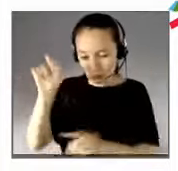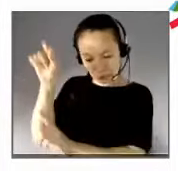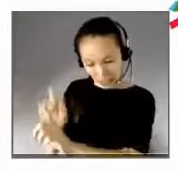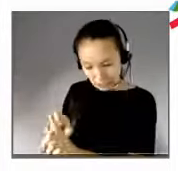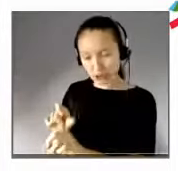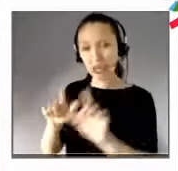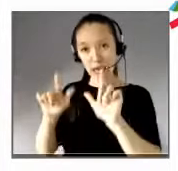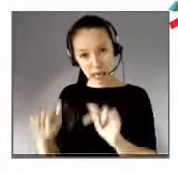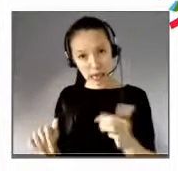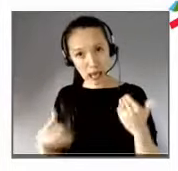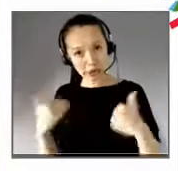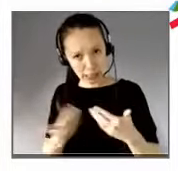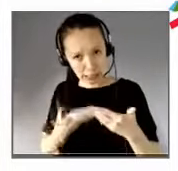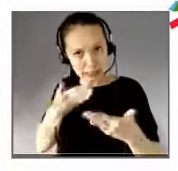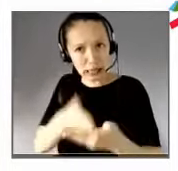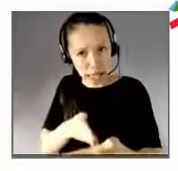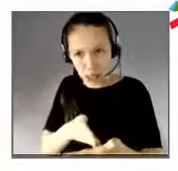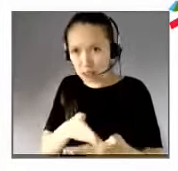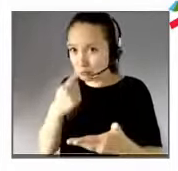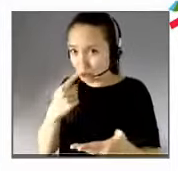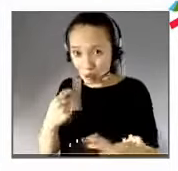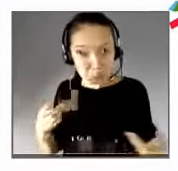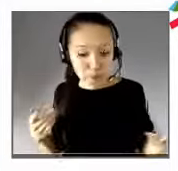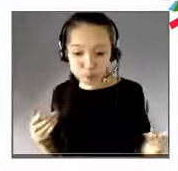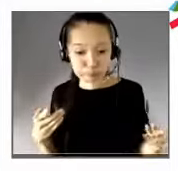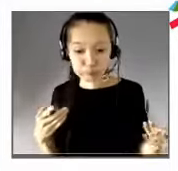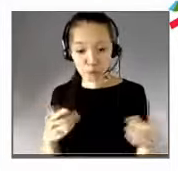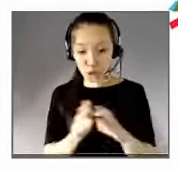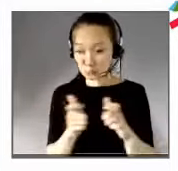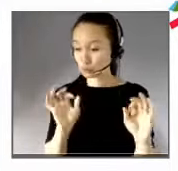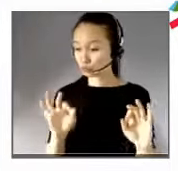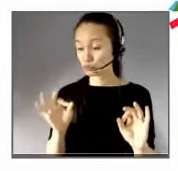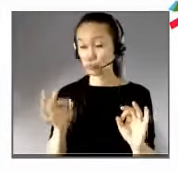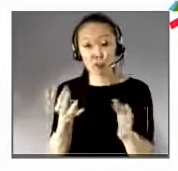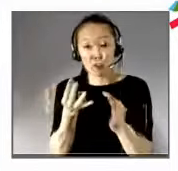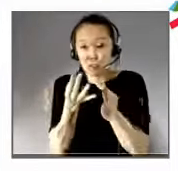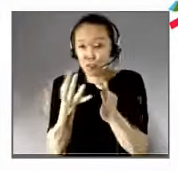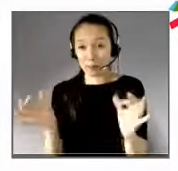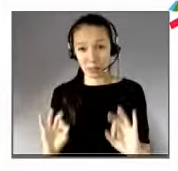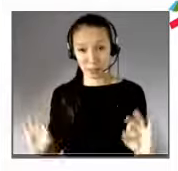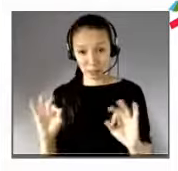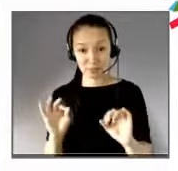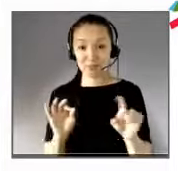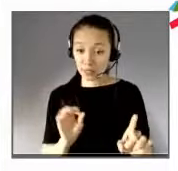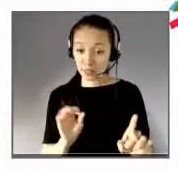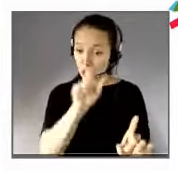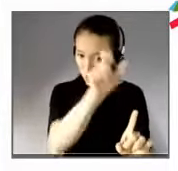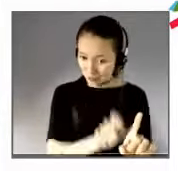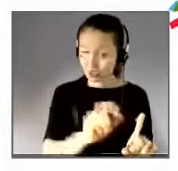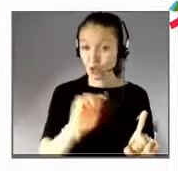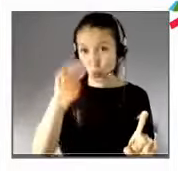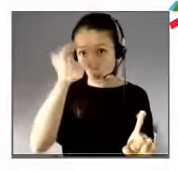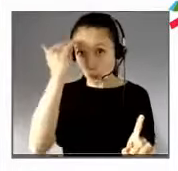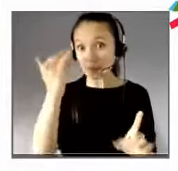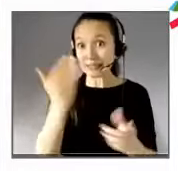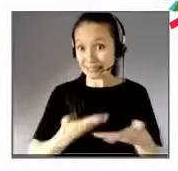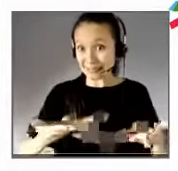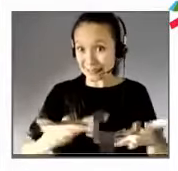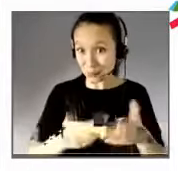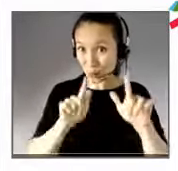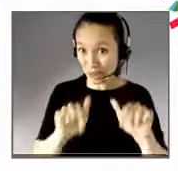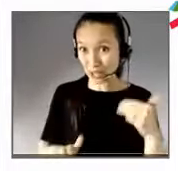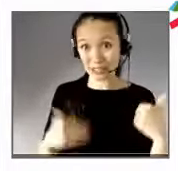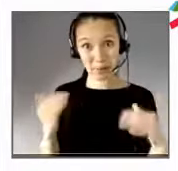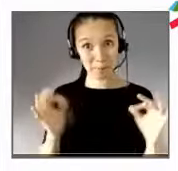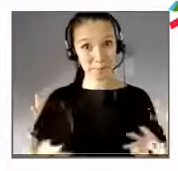pas du tout être vulnérable au regard de son collègue qui lui n'est pas reconnu en situation de handicap mais qui lui le sera. Donc elle a